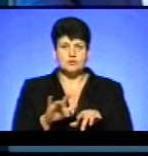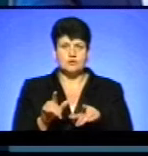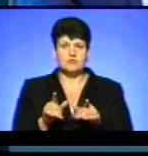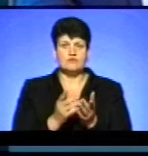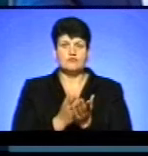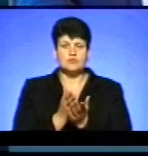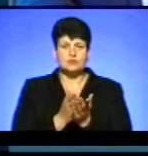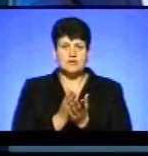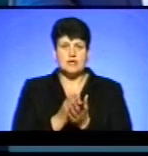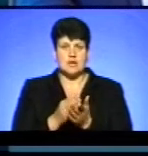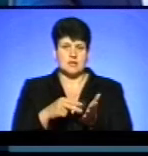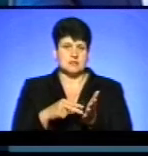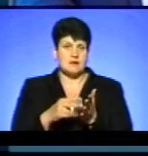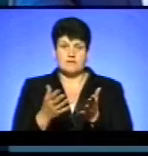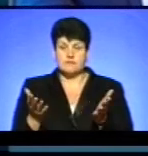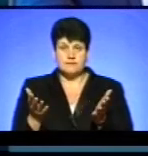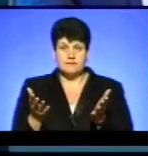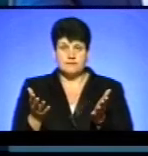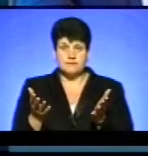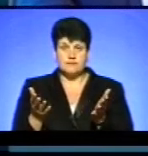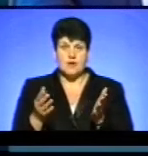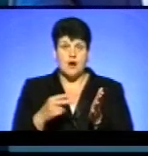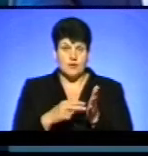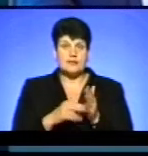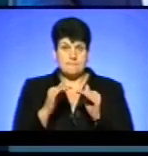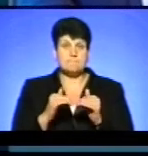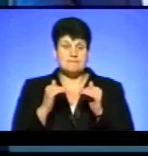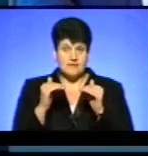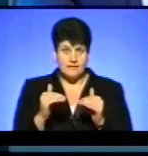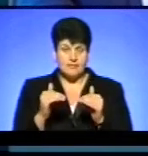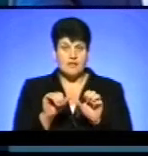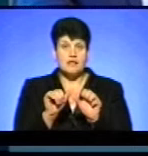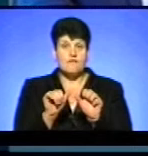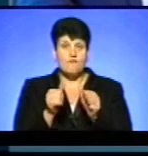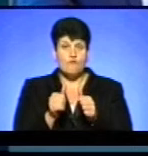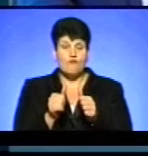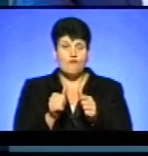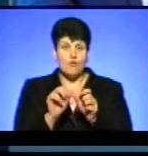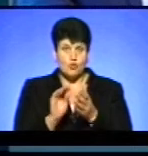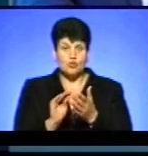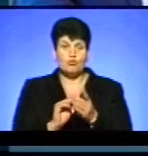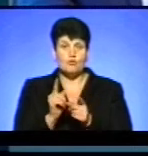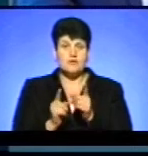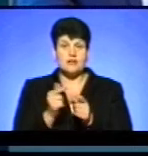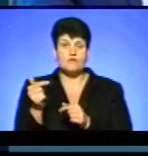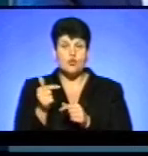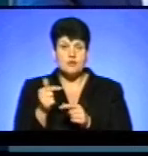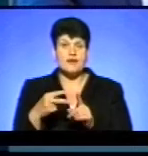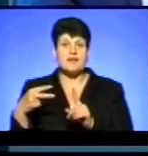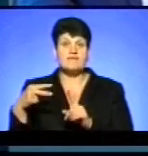і оклади. Оклади підняли, але формулу поміняли в грудні. А навантаження